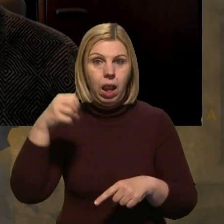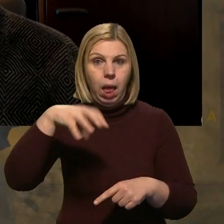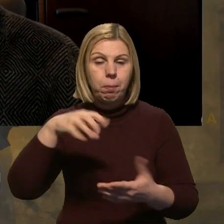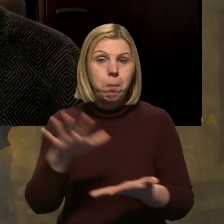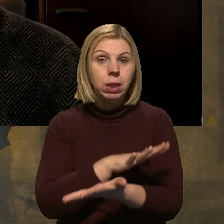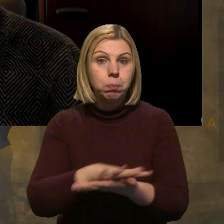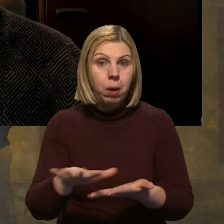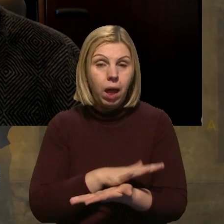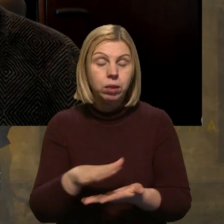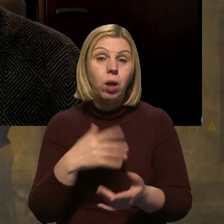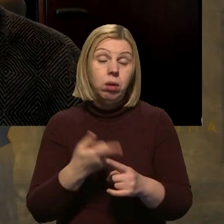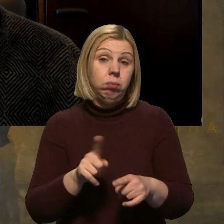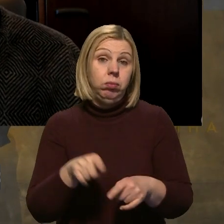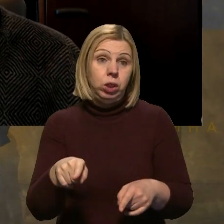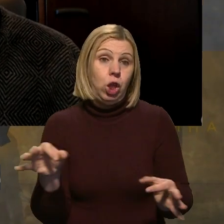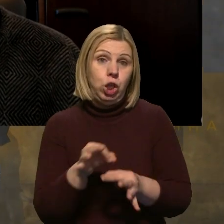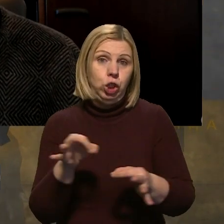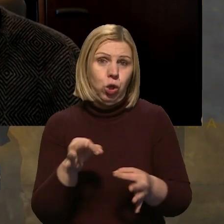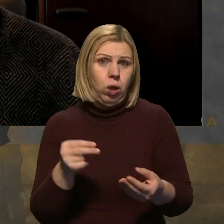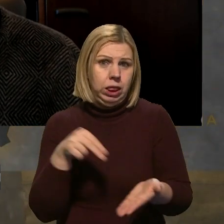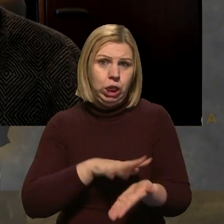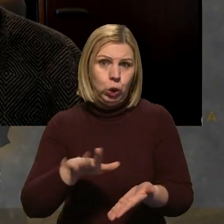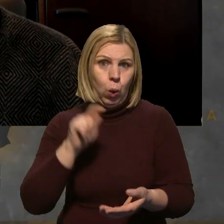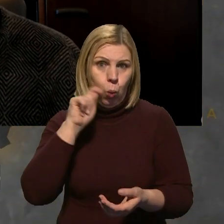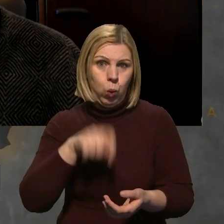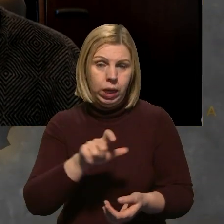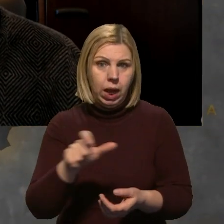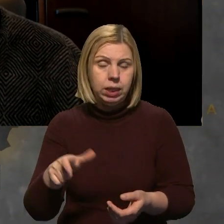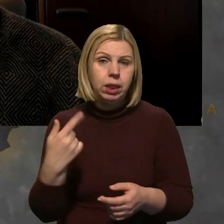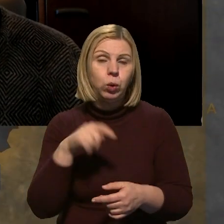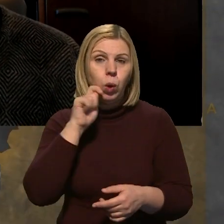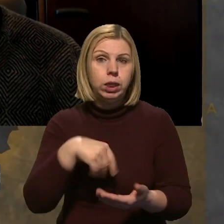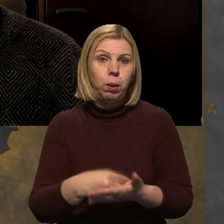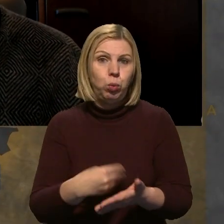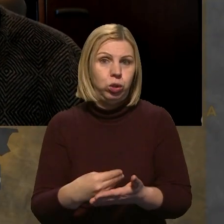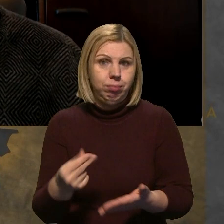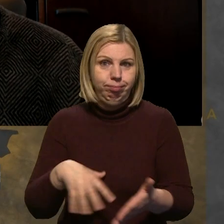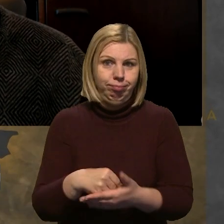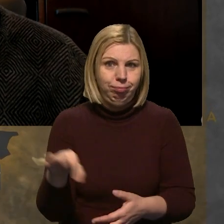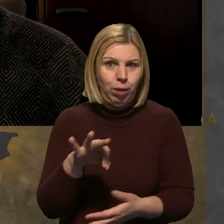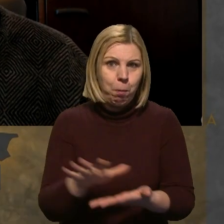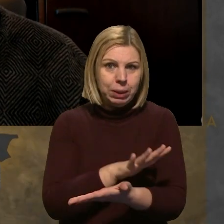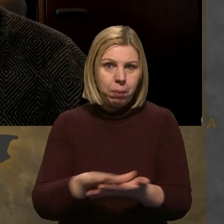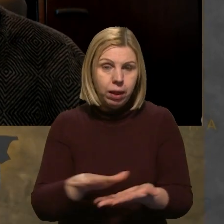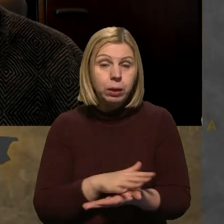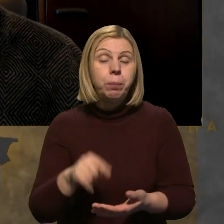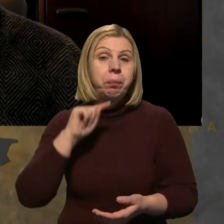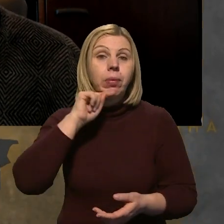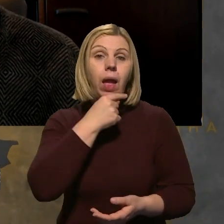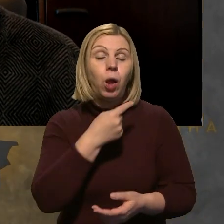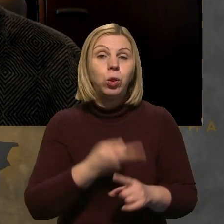безкоштовно, тому, в принципі, це нічого не коштувало українцям, українському бюджету. Економія від